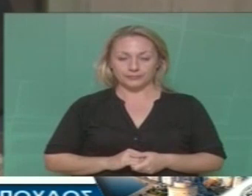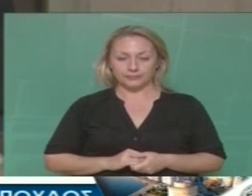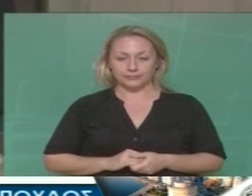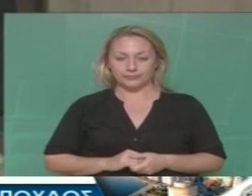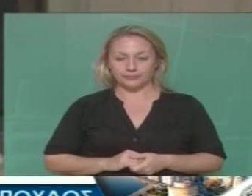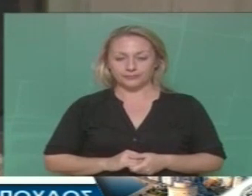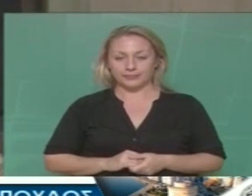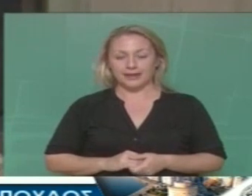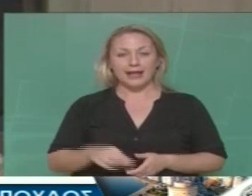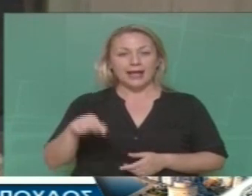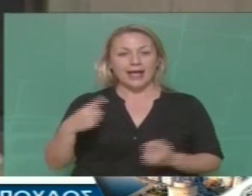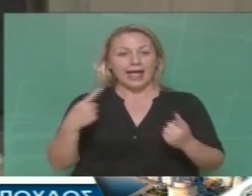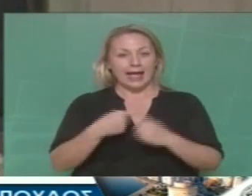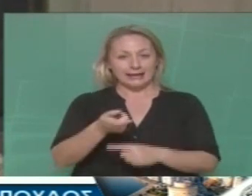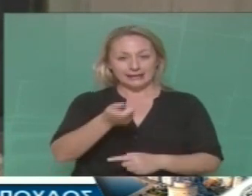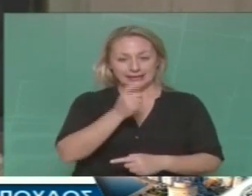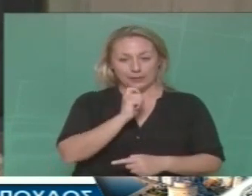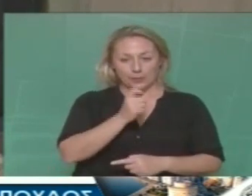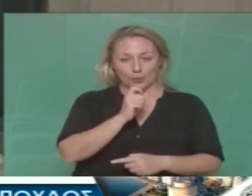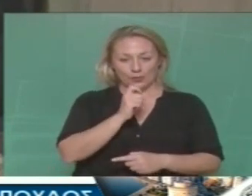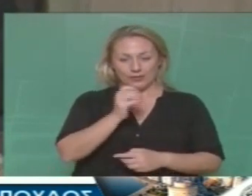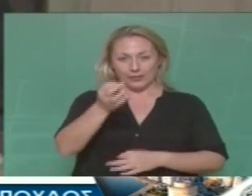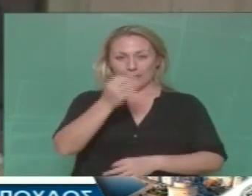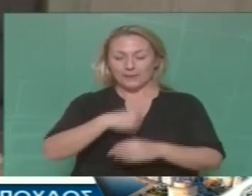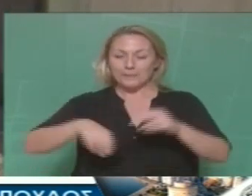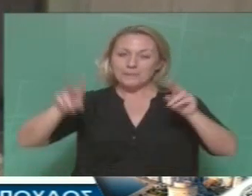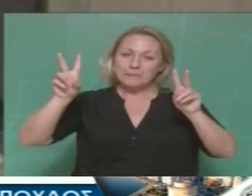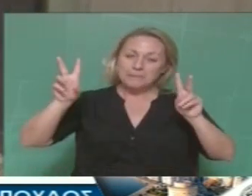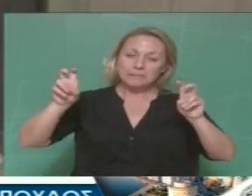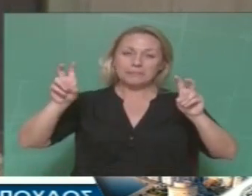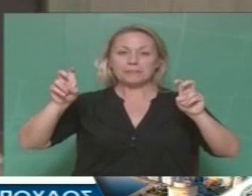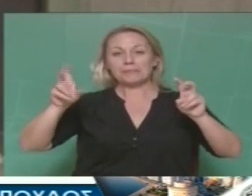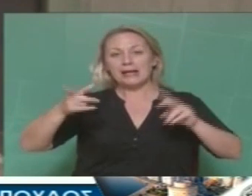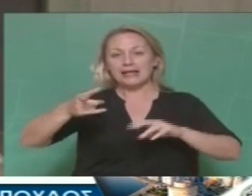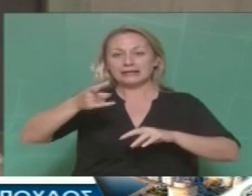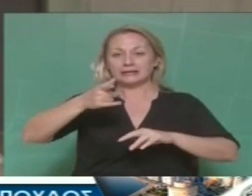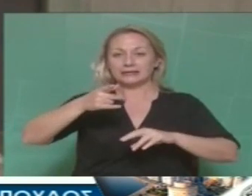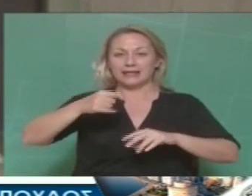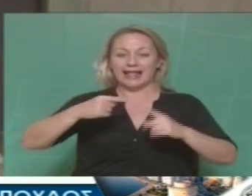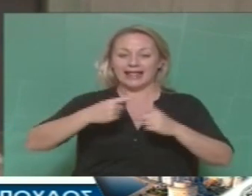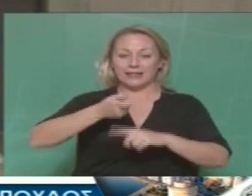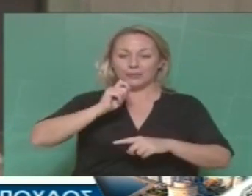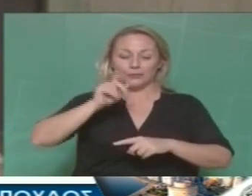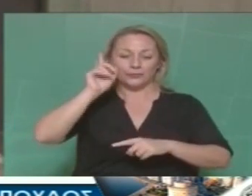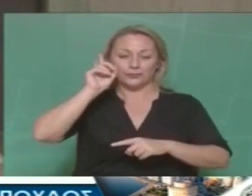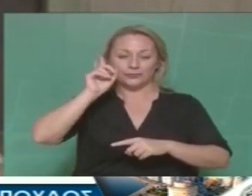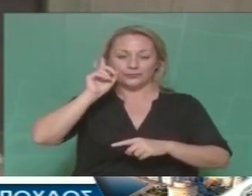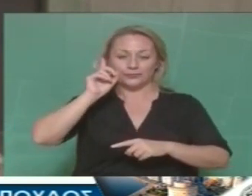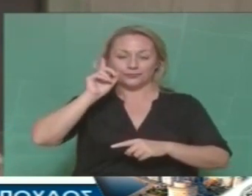Άκουσα και μία αντιπολιτευτική, εντός πάρα πολλών εισαγωγικών, φωνή από πλευράς της